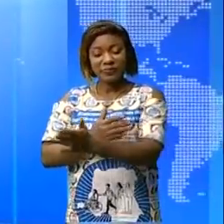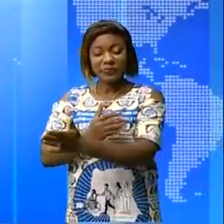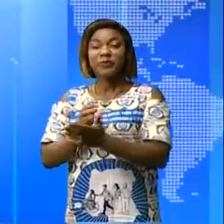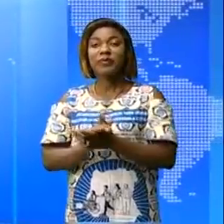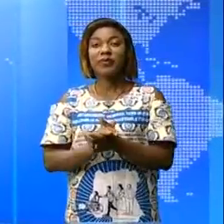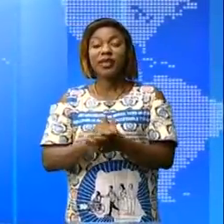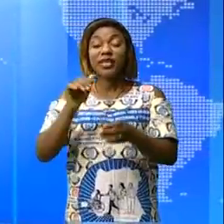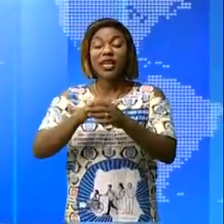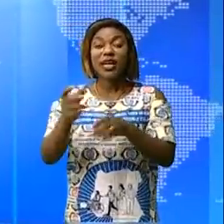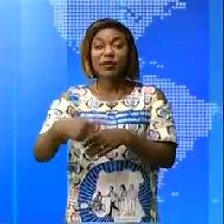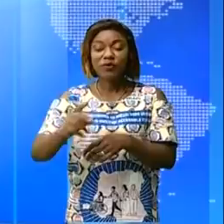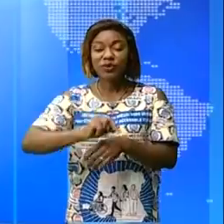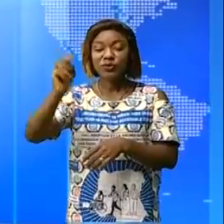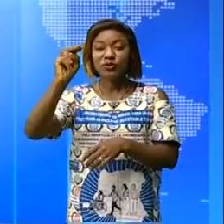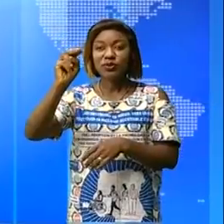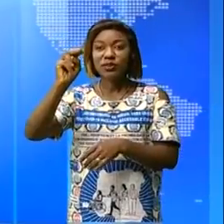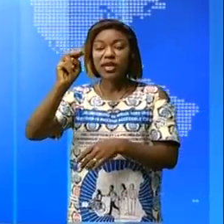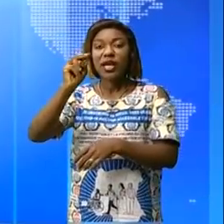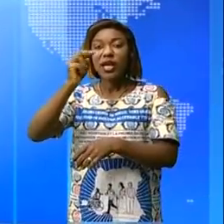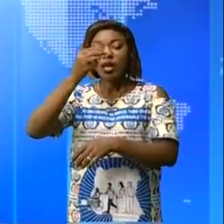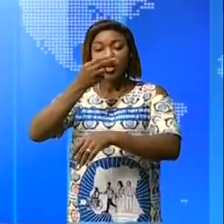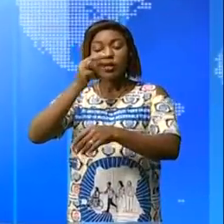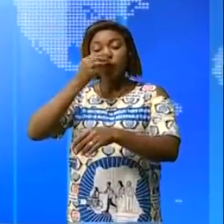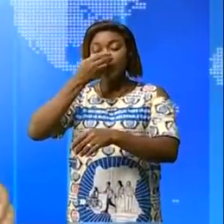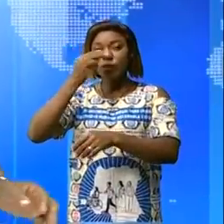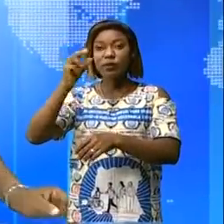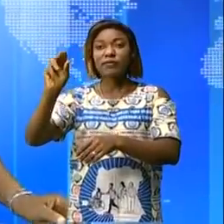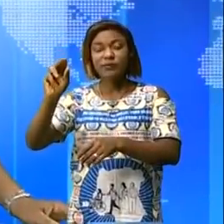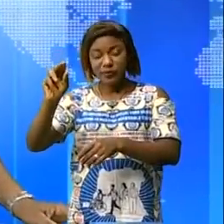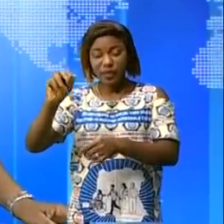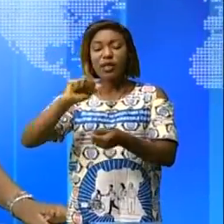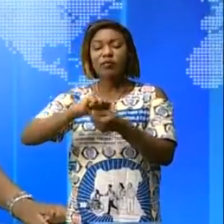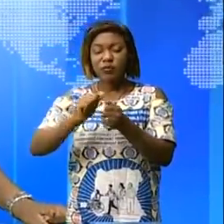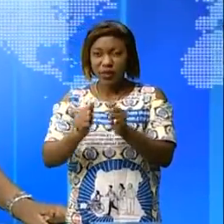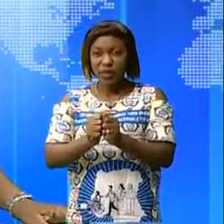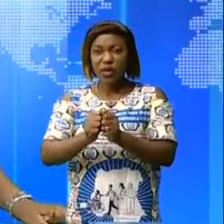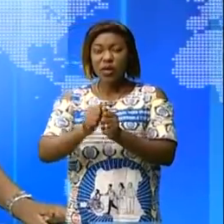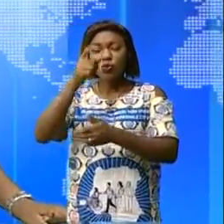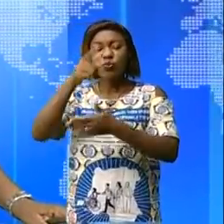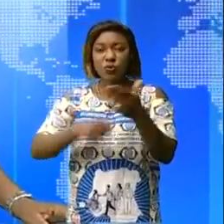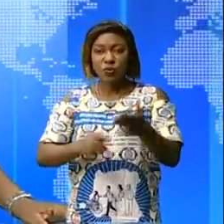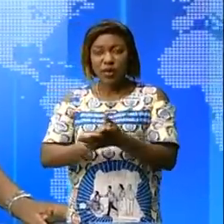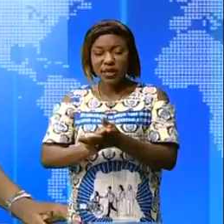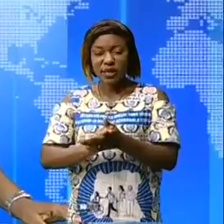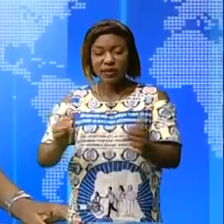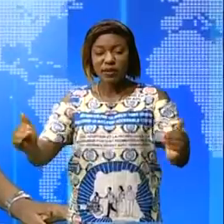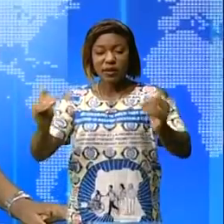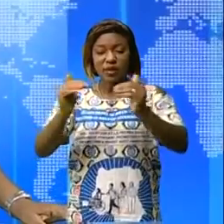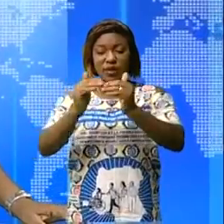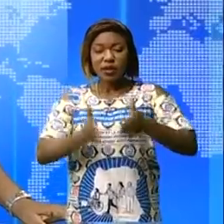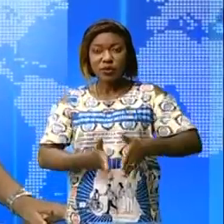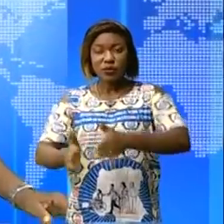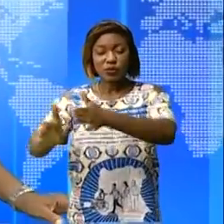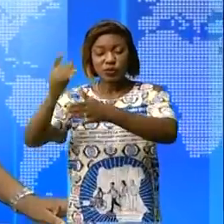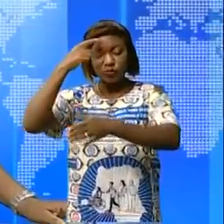Dans la province du sud qui vous la province est confrontée au problème de réhabilitation de routes d'intérêt national.